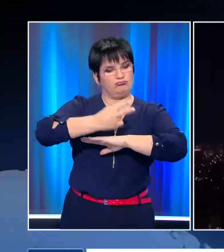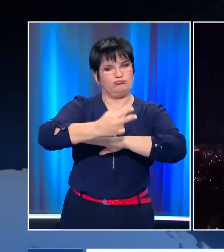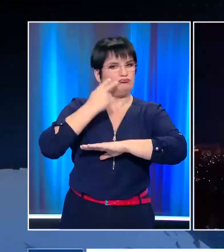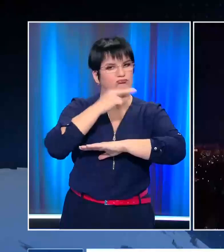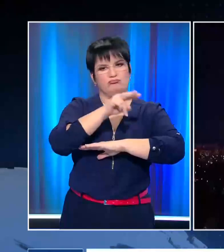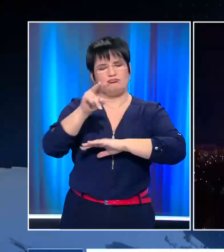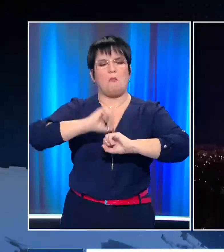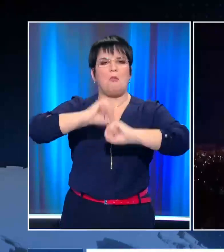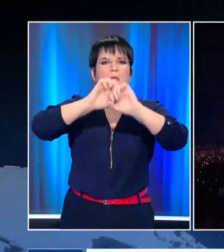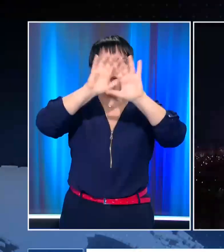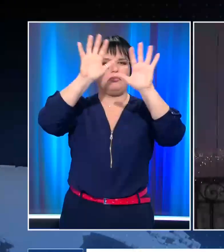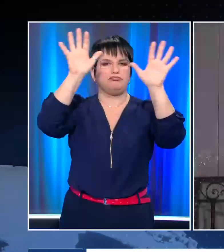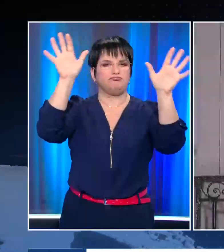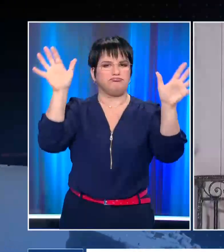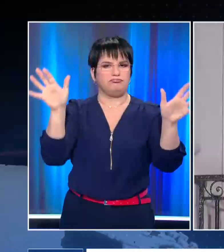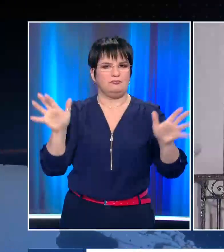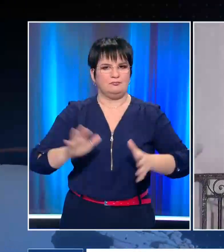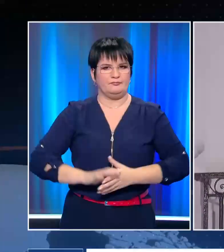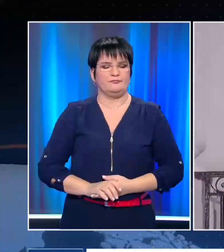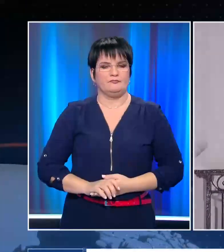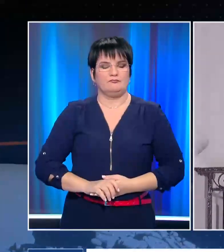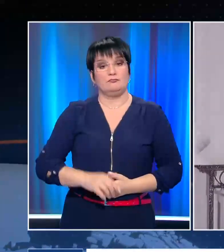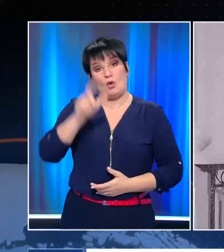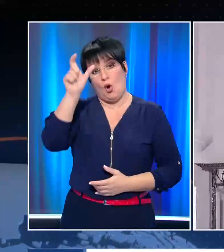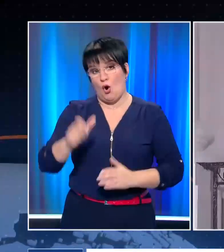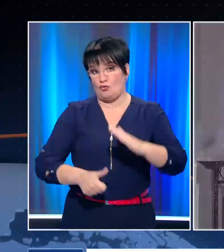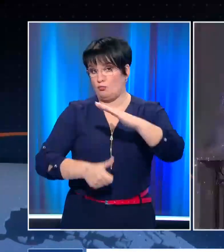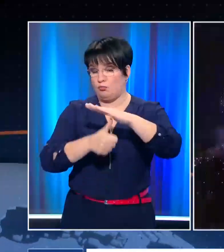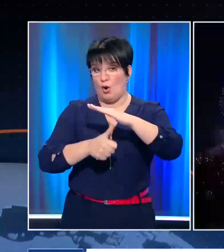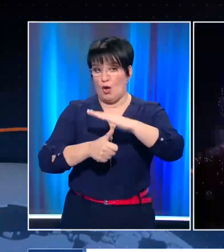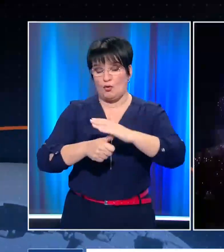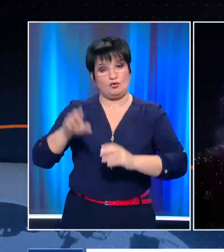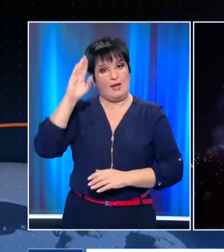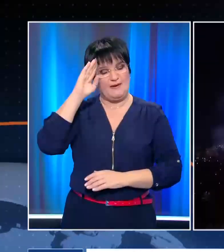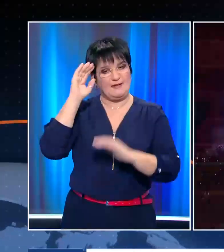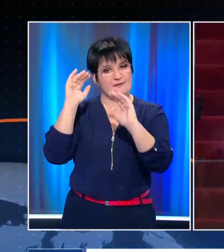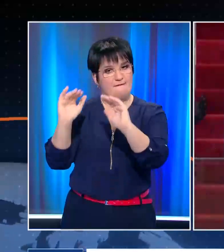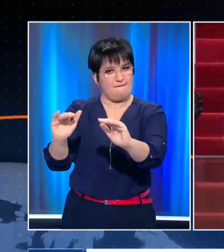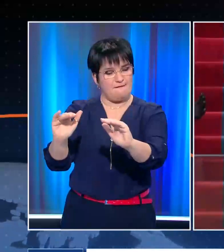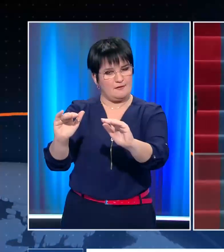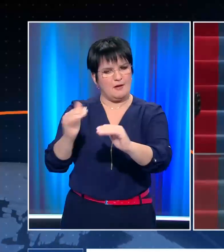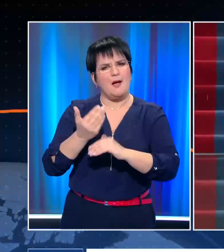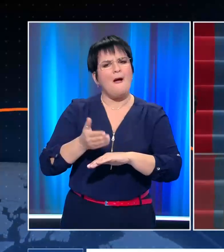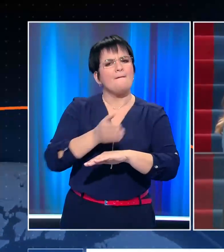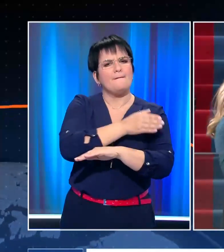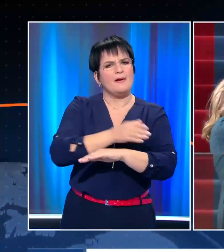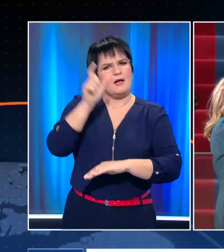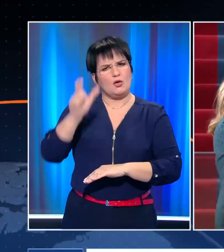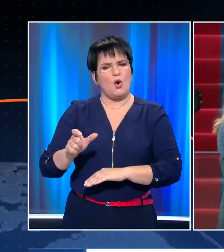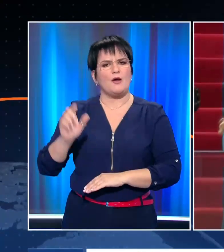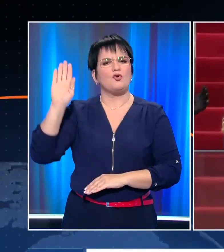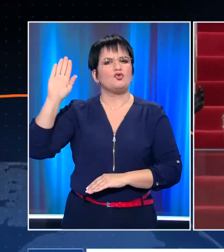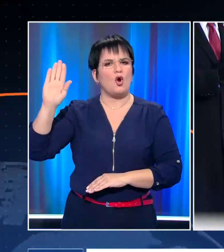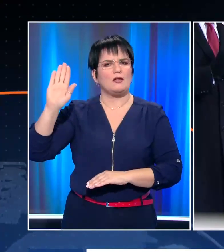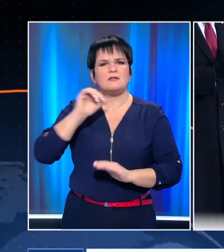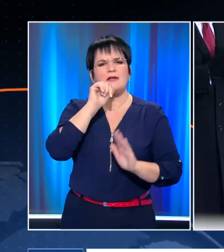τον μπαλκόνι του Λευκουίκου. Είναι πλέον πρόεδρος των Ηνωμένων Πολιτειών. Λίγο νωρίτερα ο Τζο Μπάιντεν είχε ορκιστεί